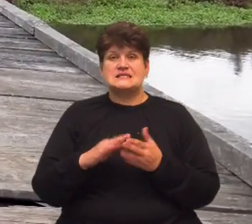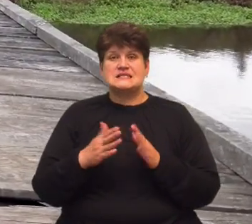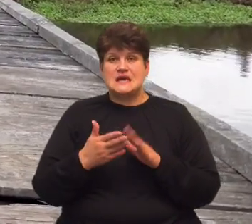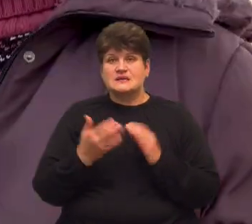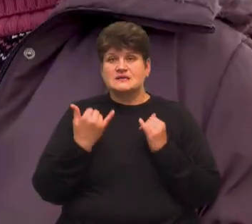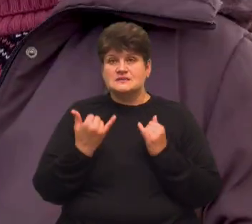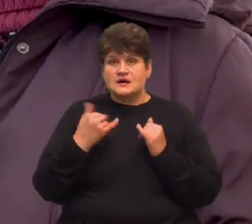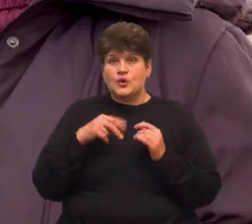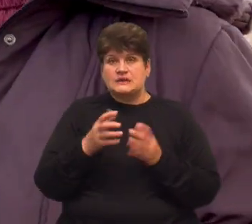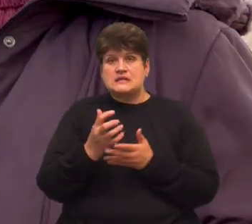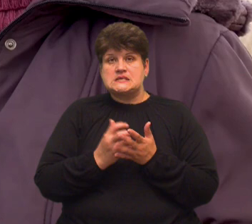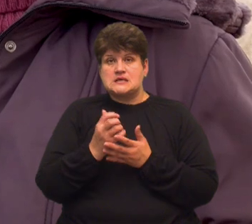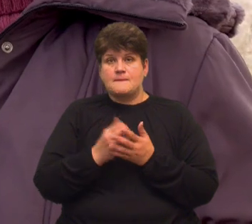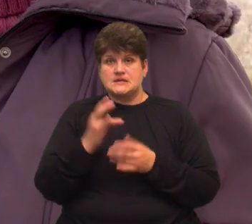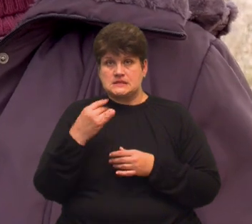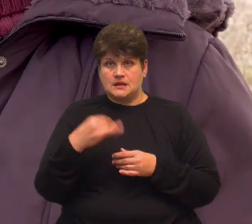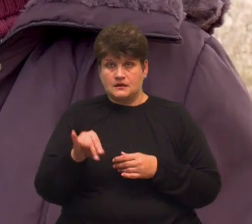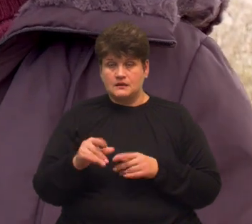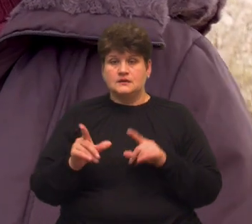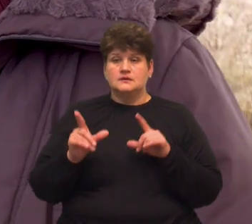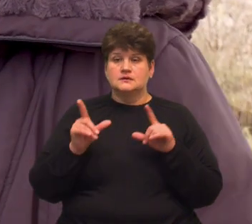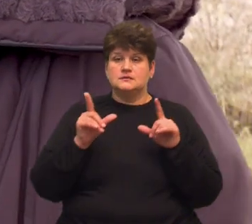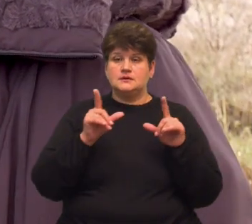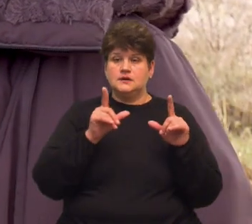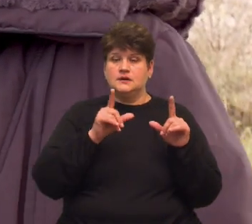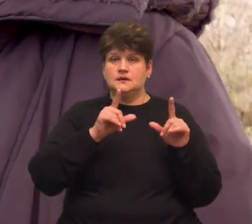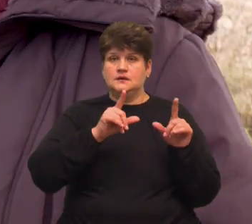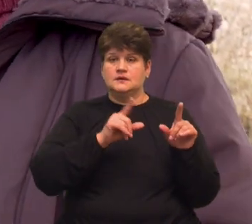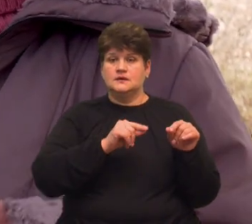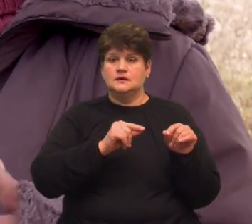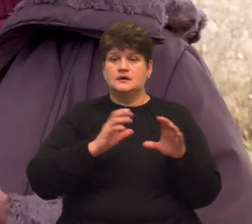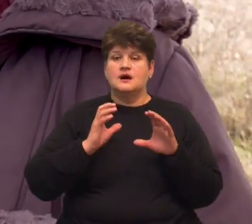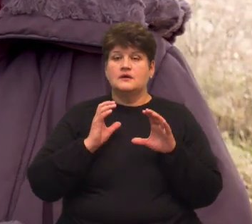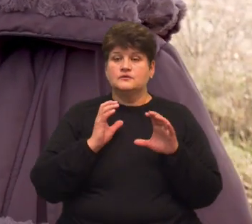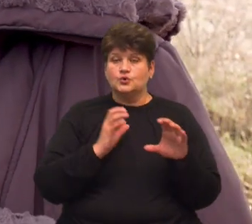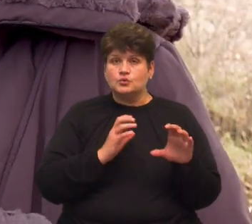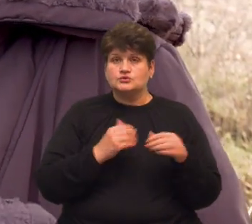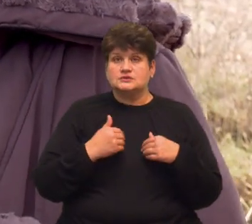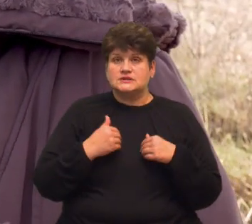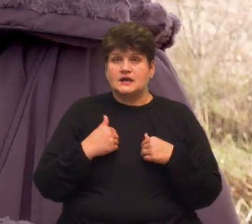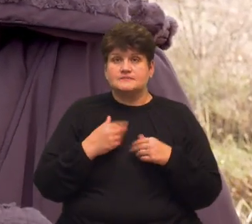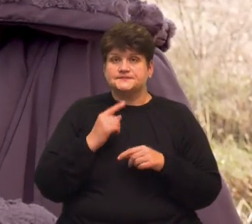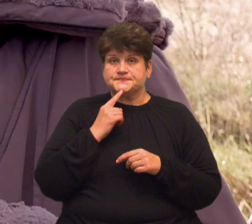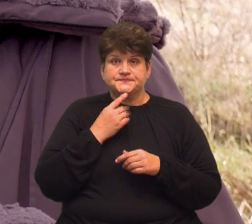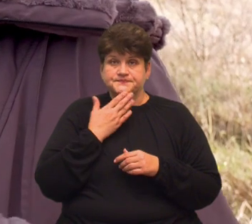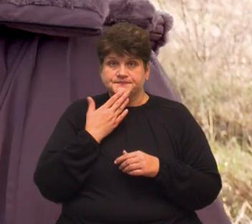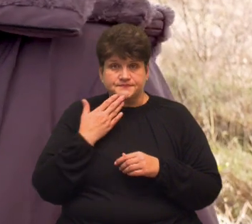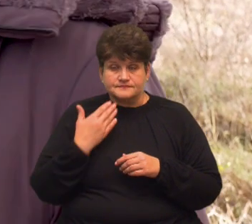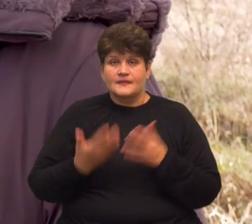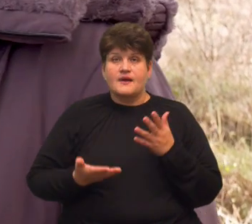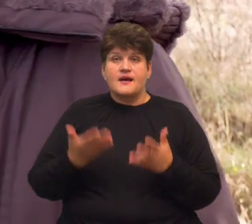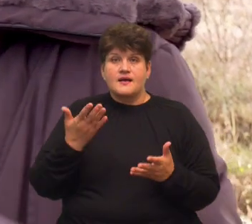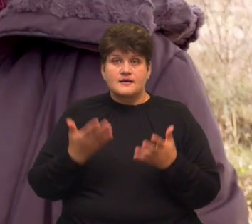запасний. Якщо їде автобус, то нам не складно. Але, якщо би